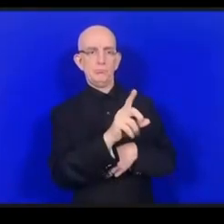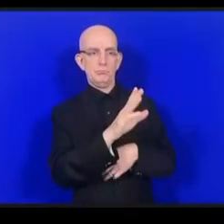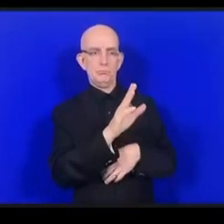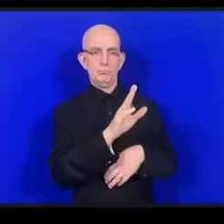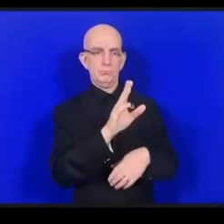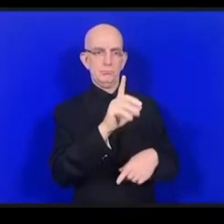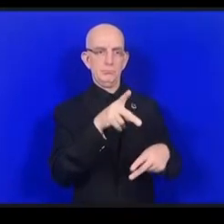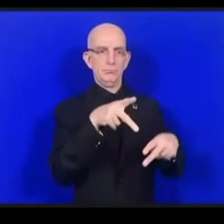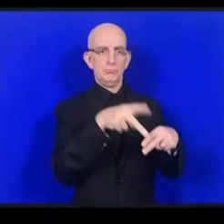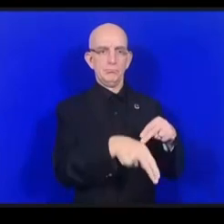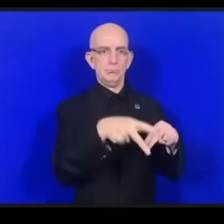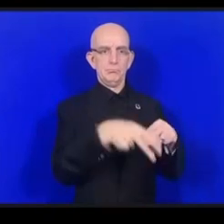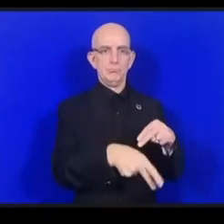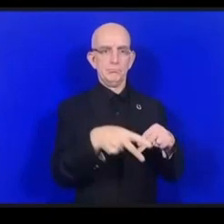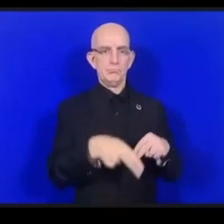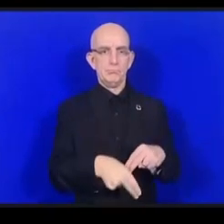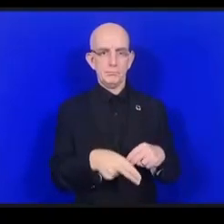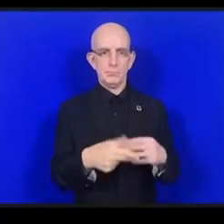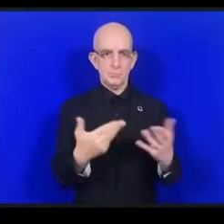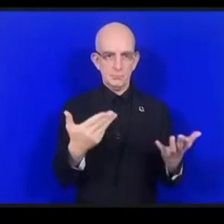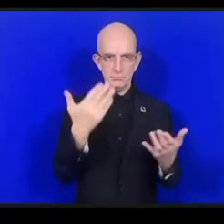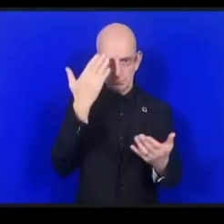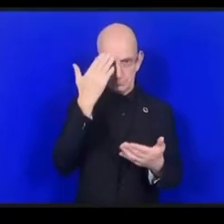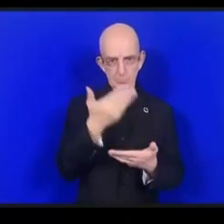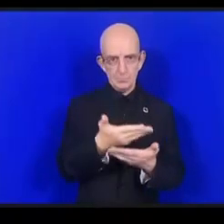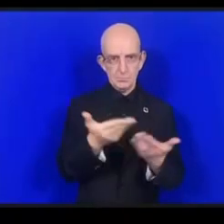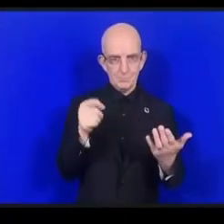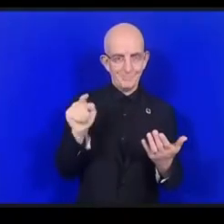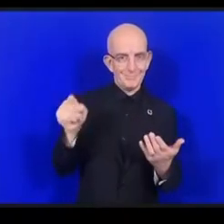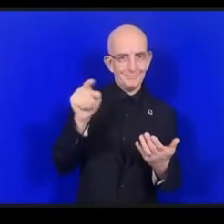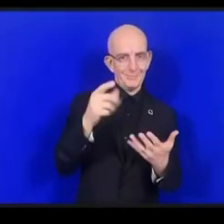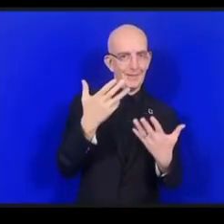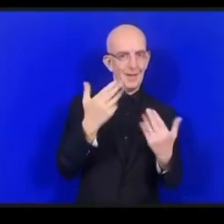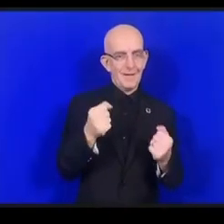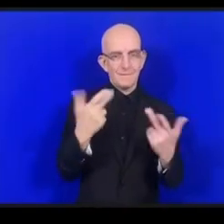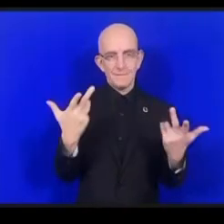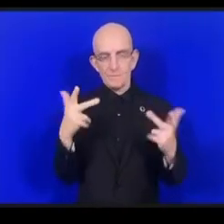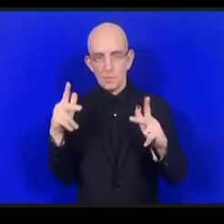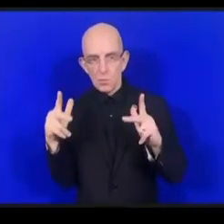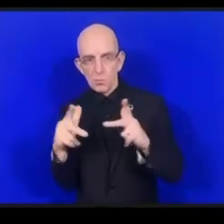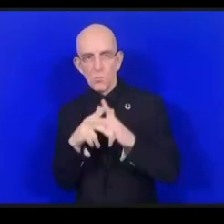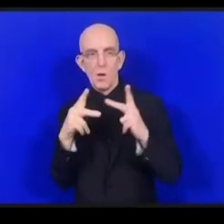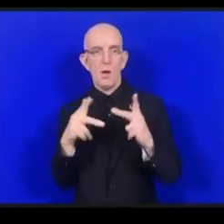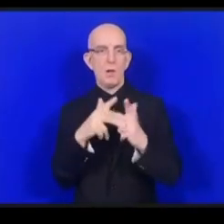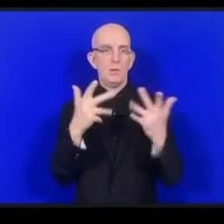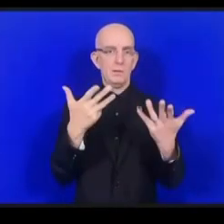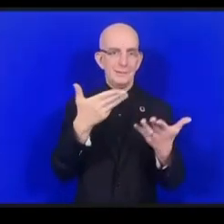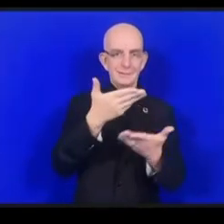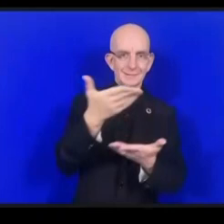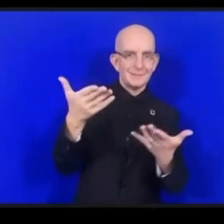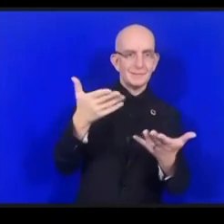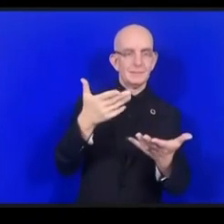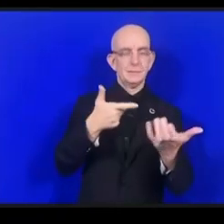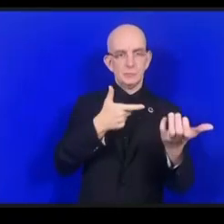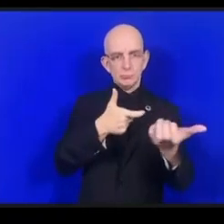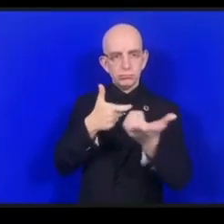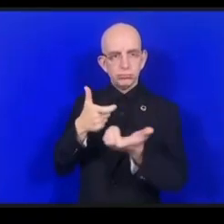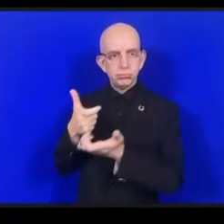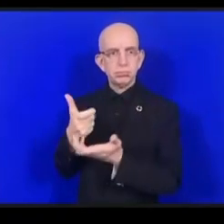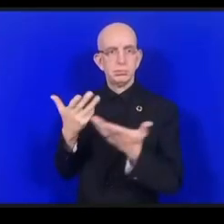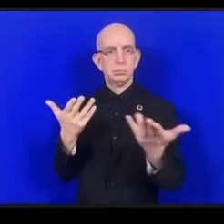لأنه في بعض الأماكن من العالم فإن هذا أمر لا تنظر إليه الحكومات بعين الرضا